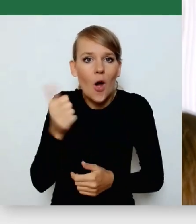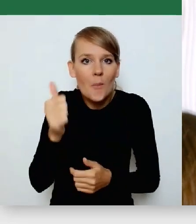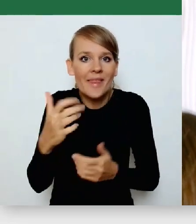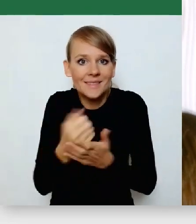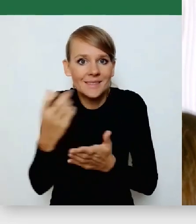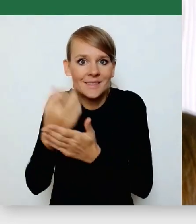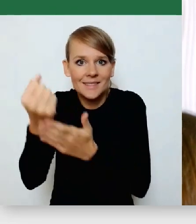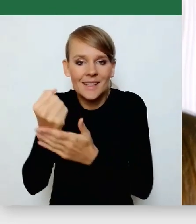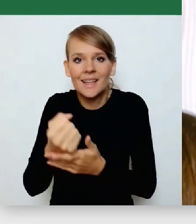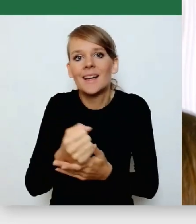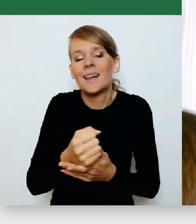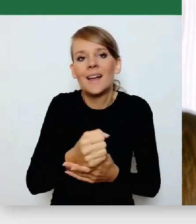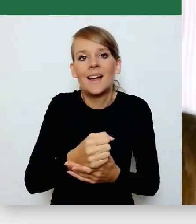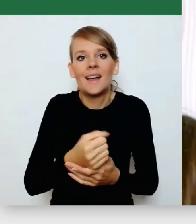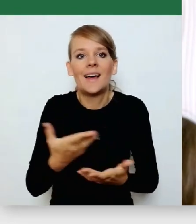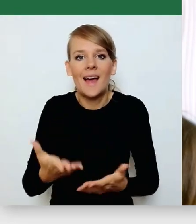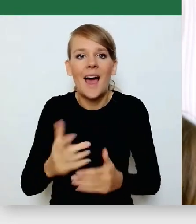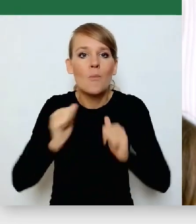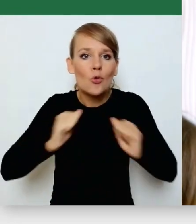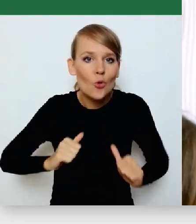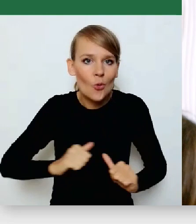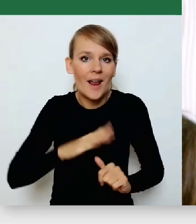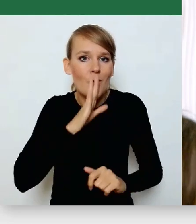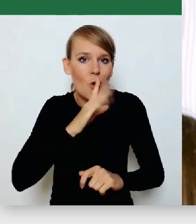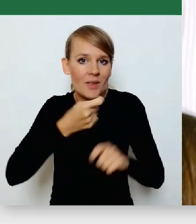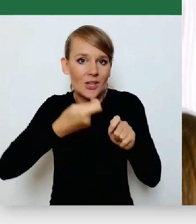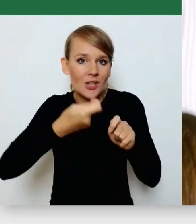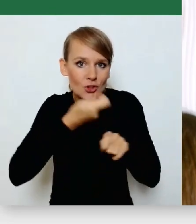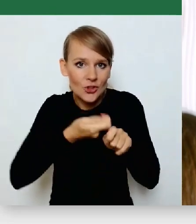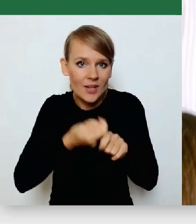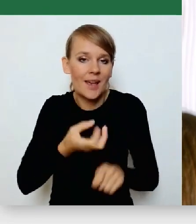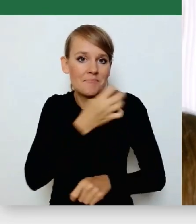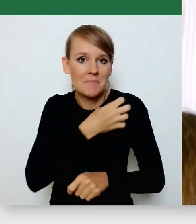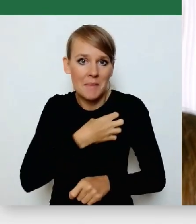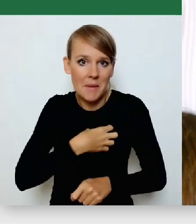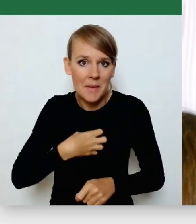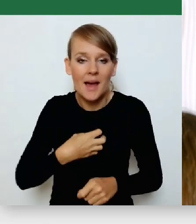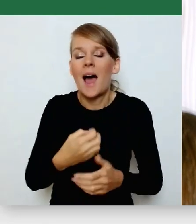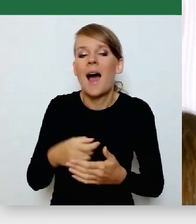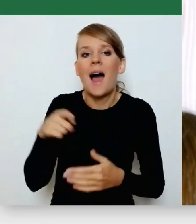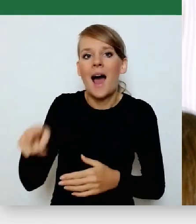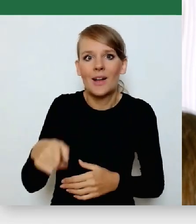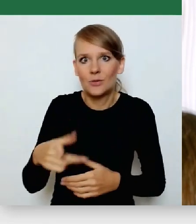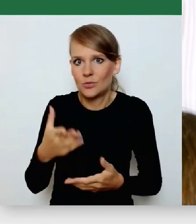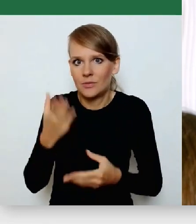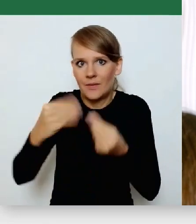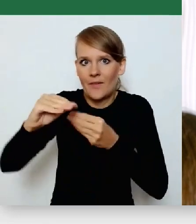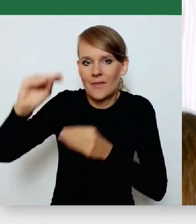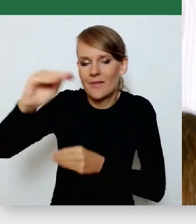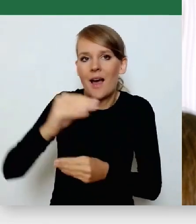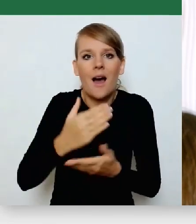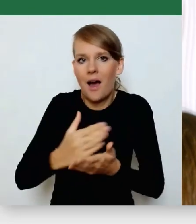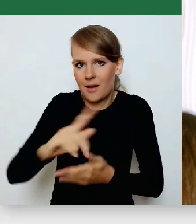albo nitek, albo miejsca na mundurkach, albo zwyczajnie sił do tego, bo to jest takie gonienie króliczka.